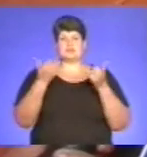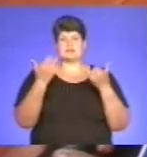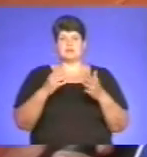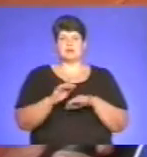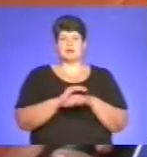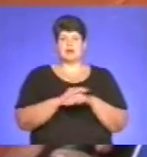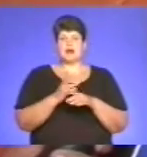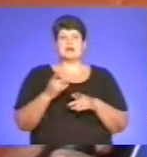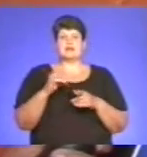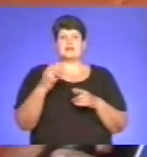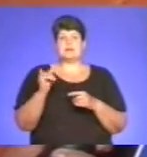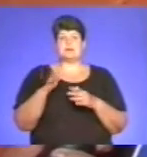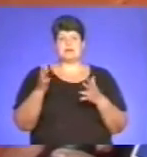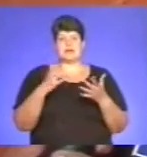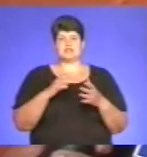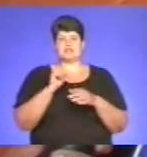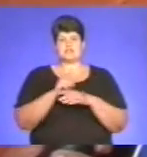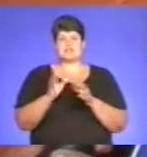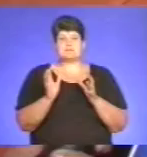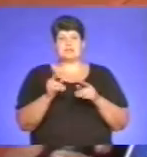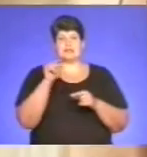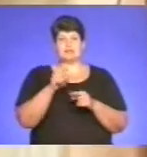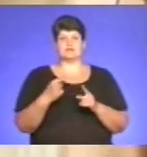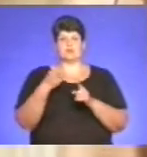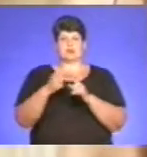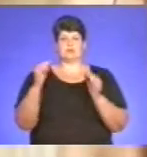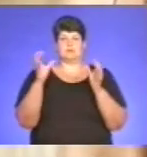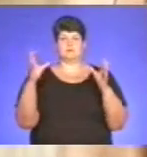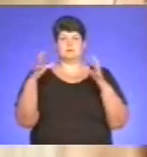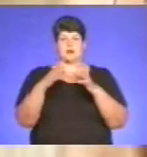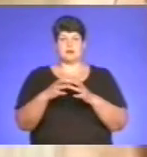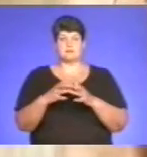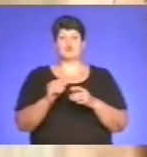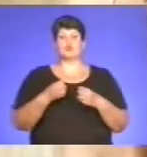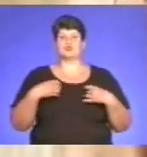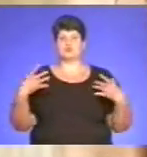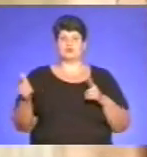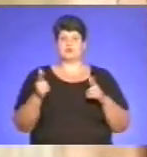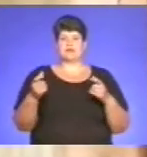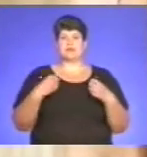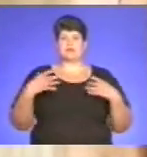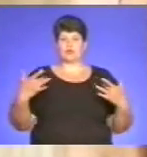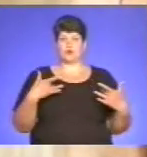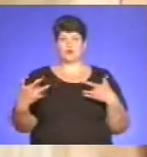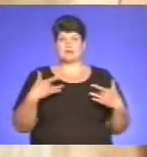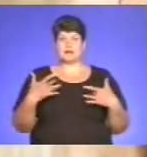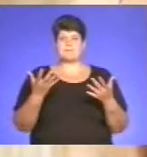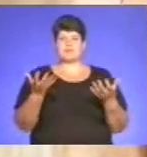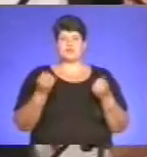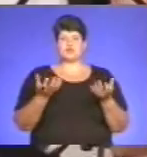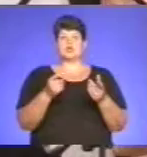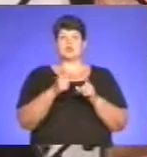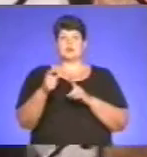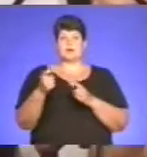вічна пам'ять, наше завдання – зберегти те, що вони примножували. До урочистостей підготували святковий концерт. Приймаючи слова